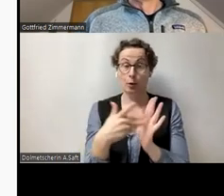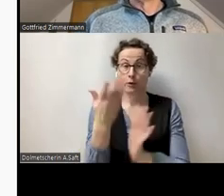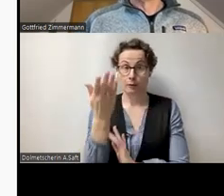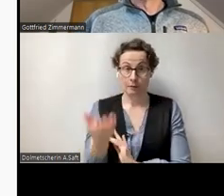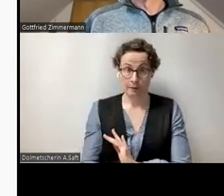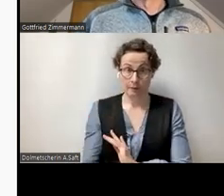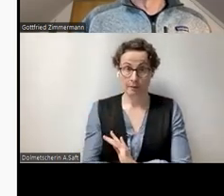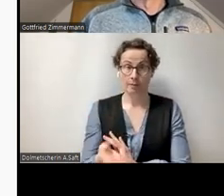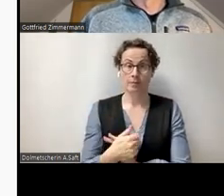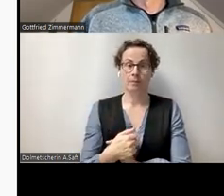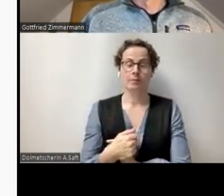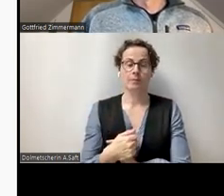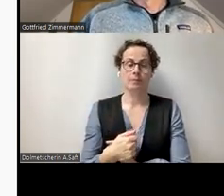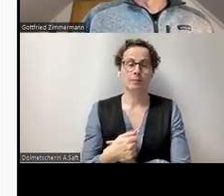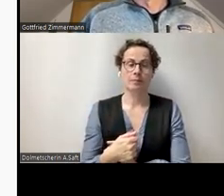zufrieden sein.